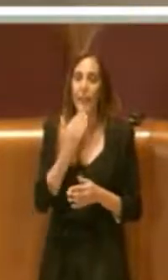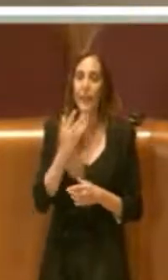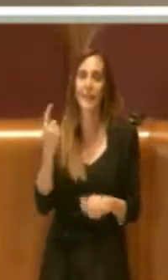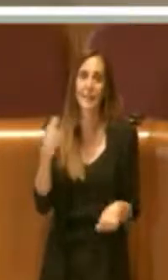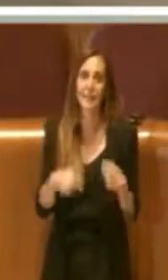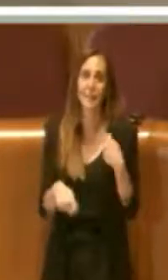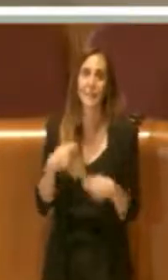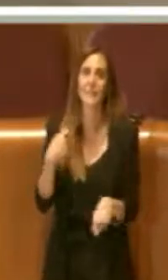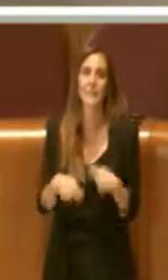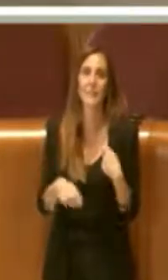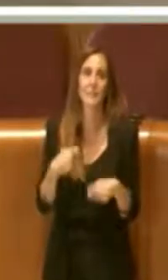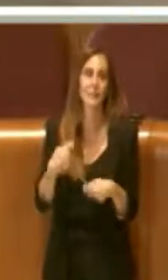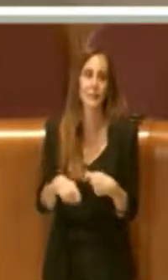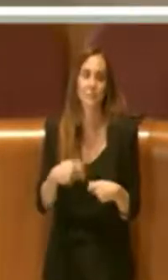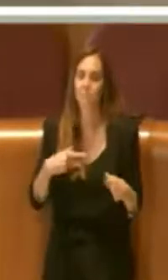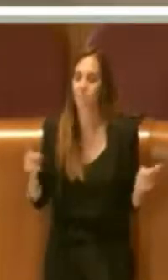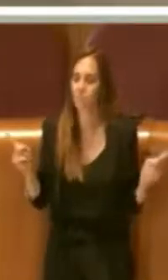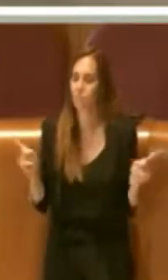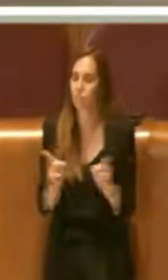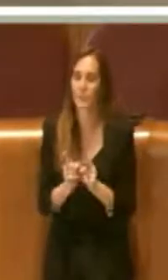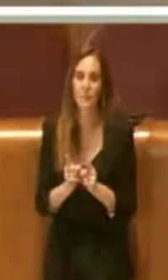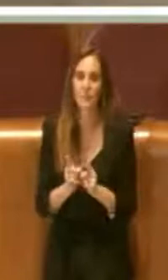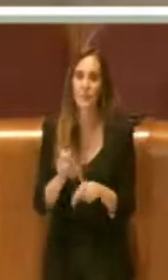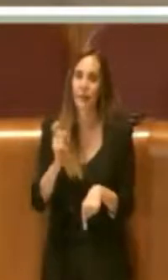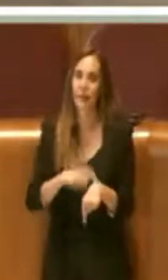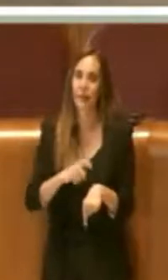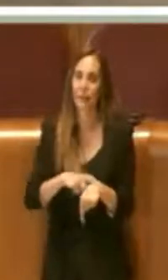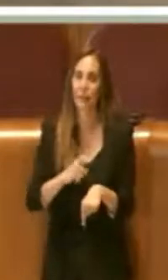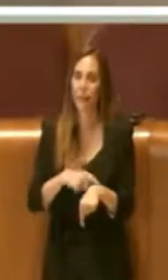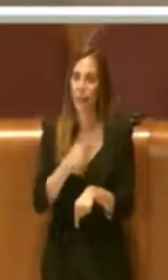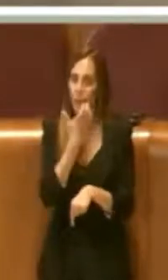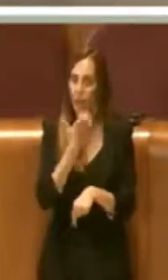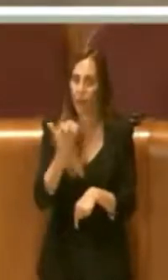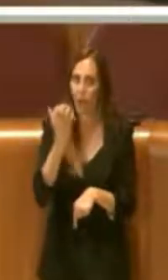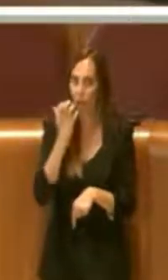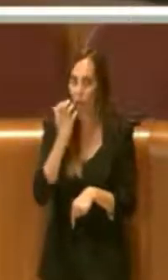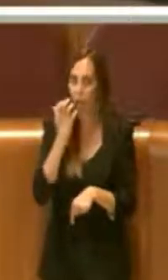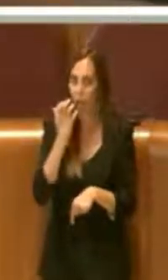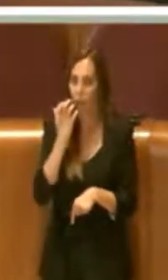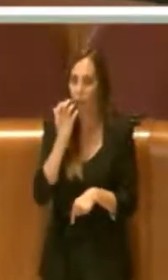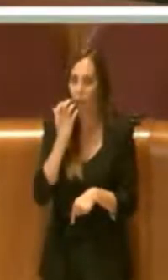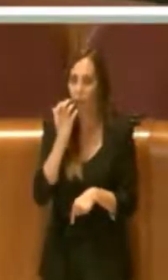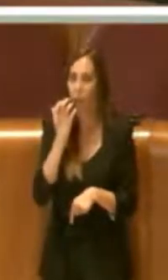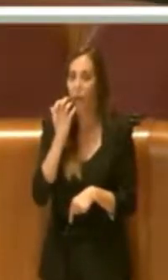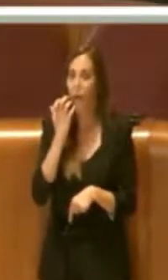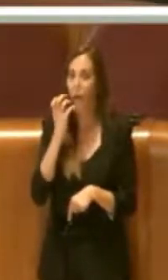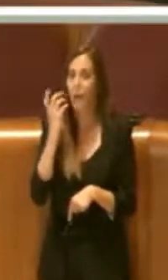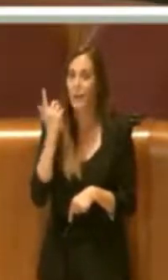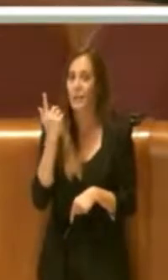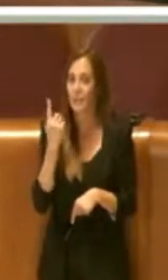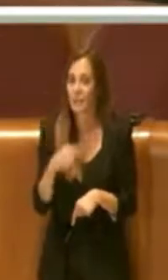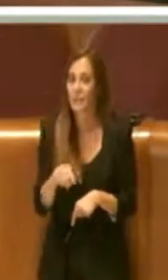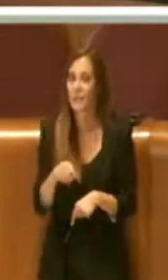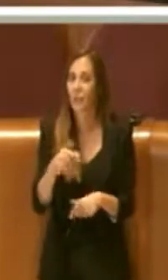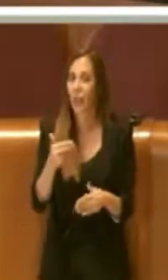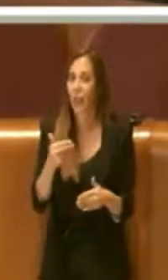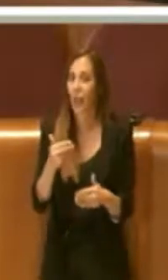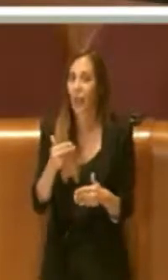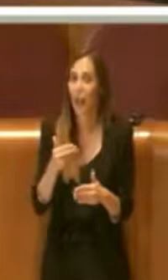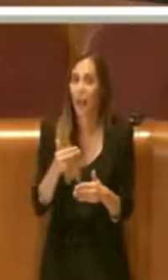Grazie Presidente, molto velocemente perché il tempo è prezioso e sta ormai diventando vitale direi. Quindi